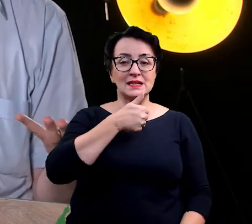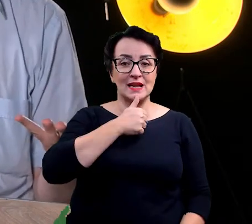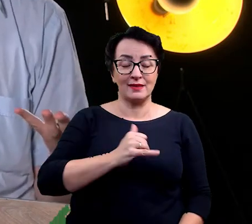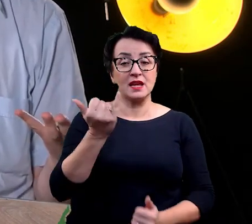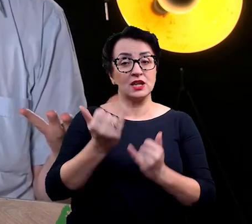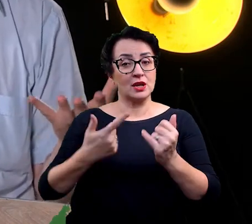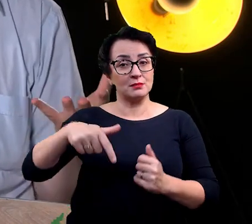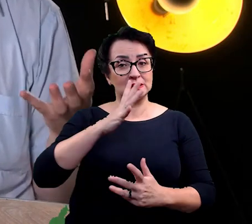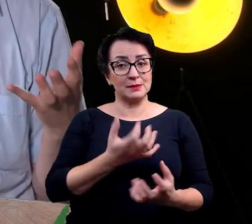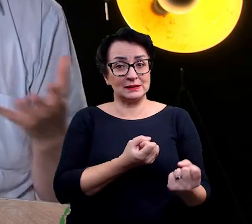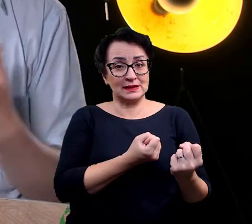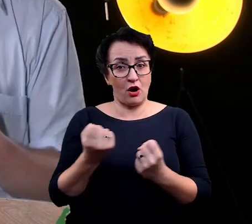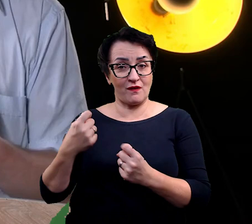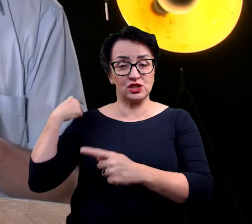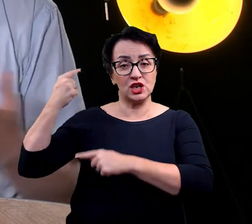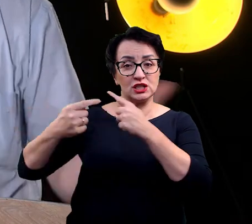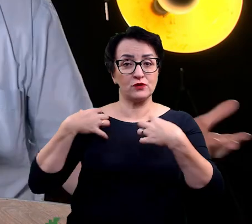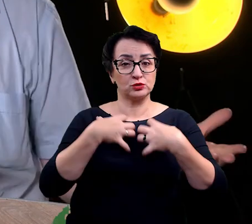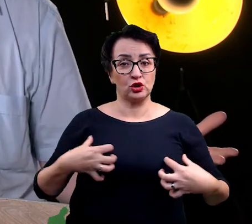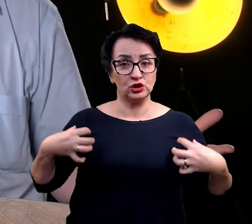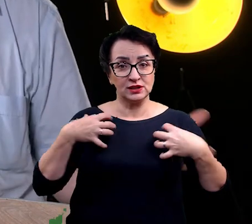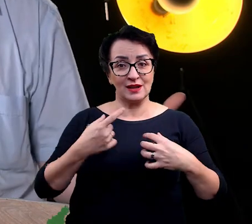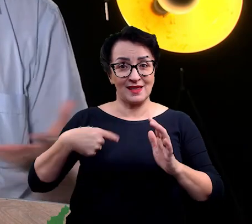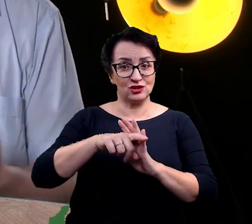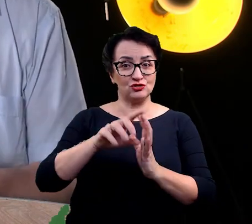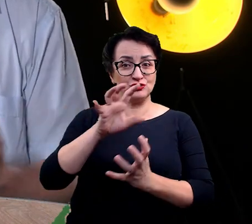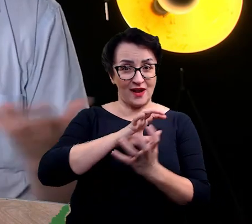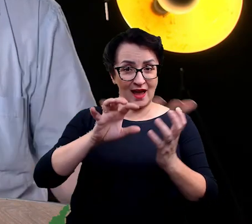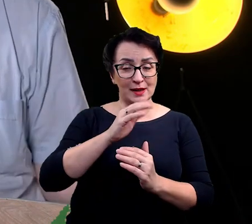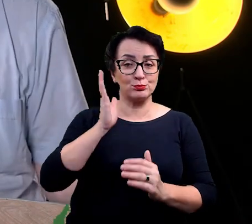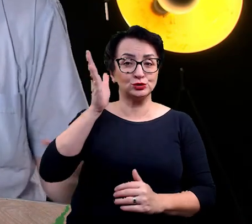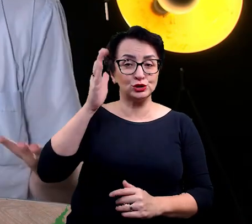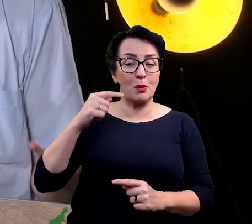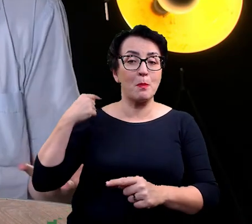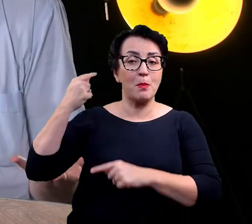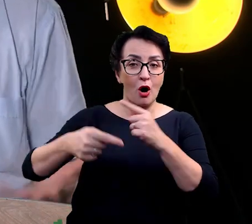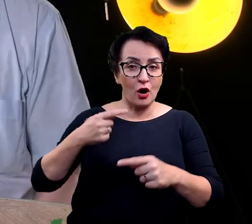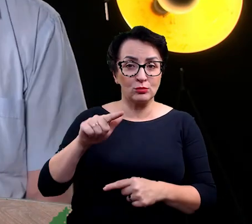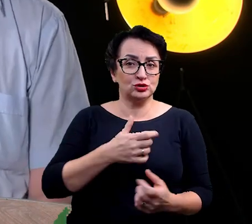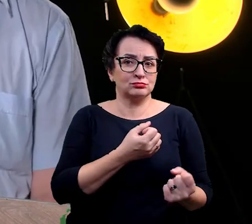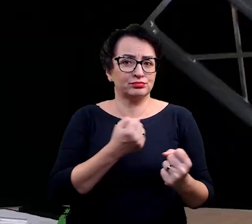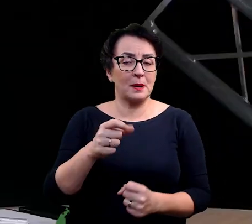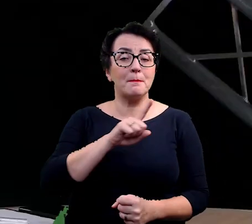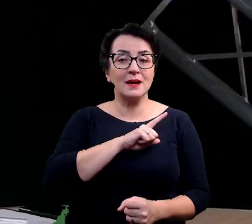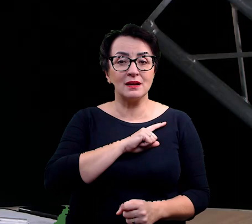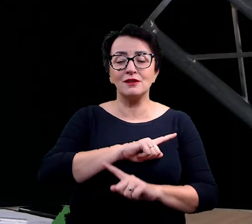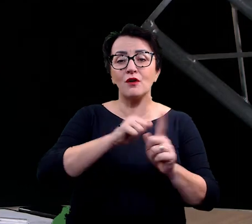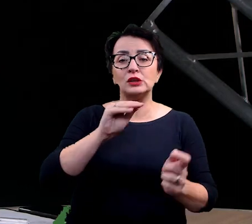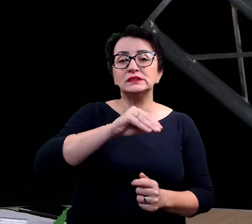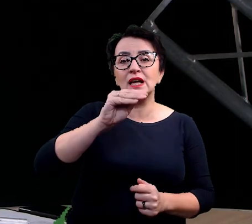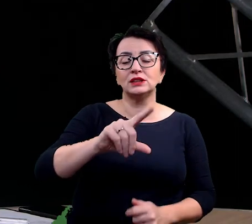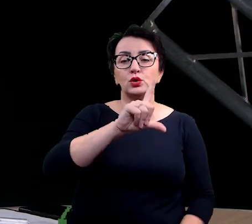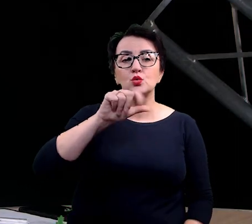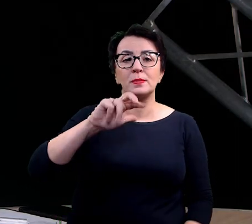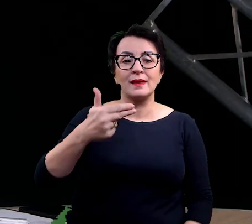dziedzictwo przyrodnicze świata dla przyszłych pokoleń, musimy je chronić. Nie możemy posadzić tam ubinu czy sosny. Właśnie do tego chciałam zmierzyć, że